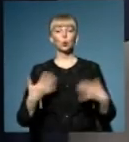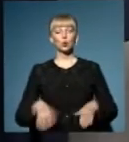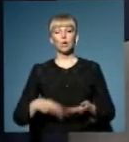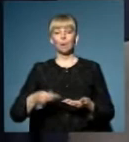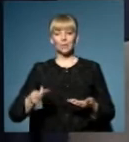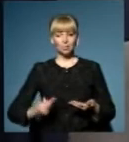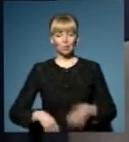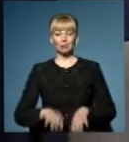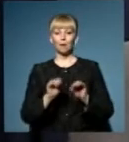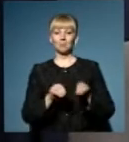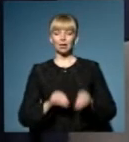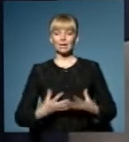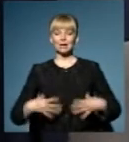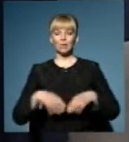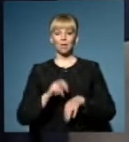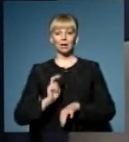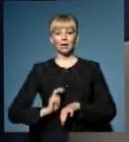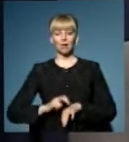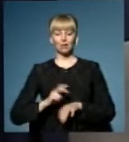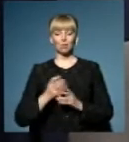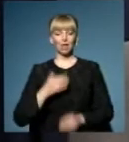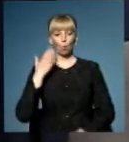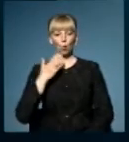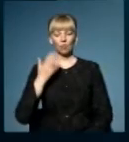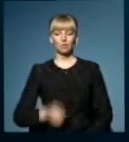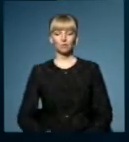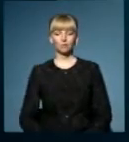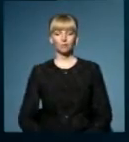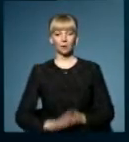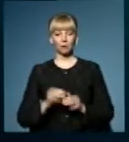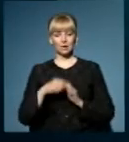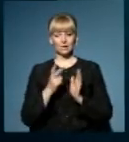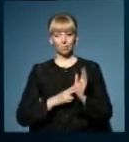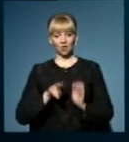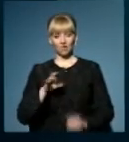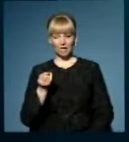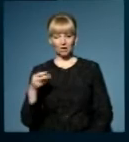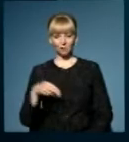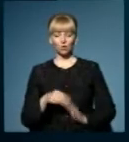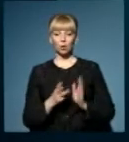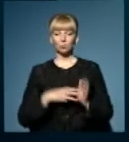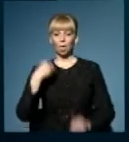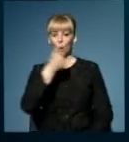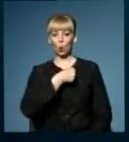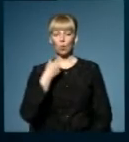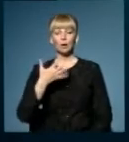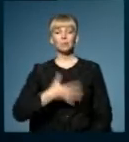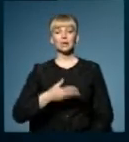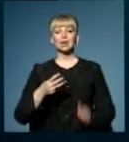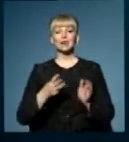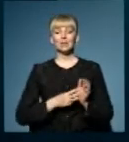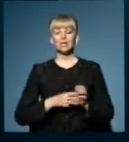підписано декларації з сімейними лікарями на Буковині. Станом на 17 квітня 2018 року 58